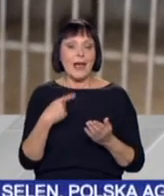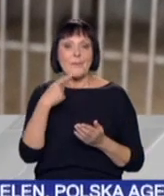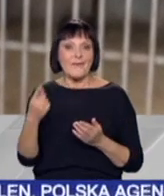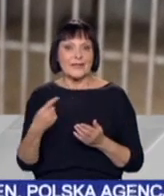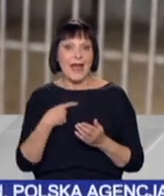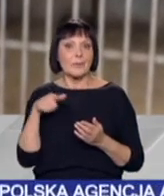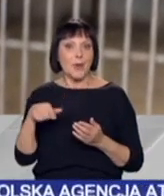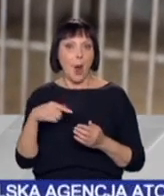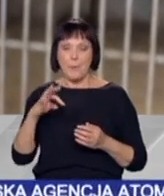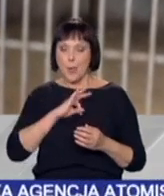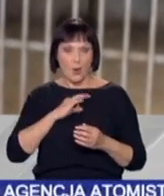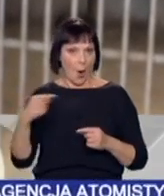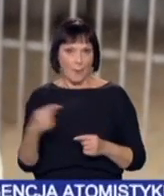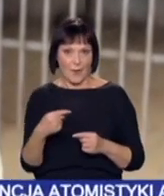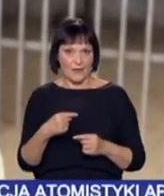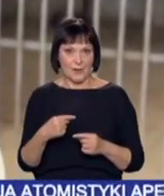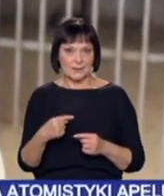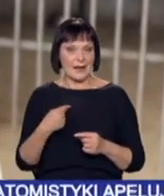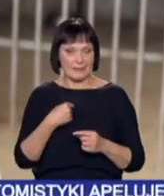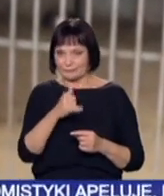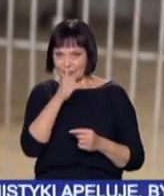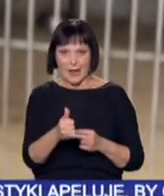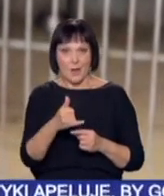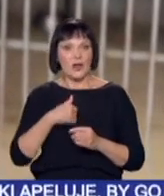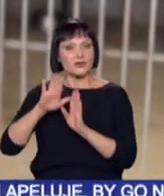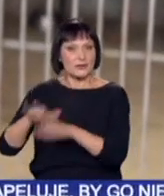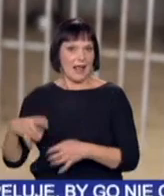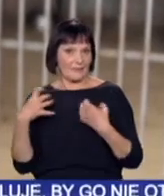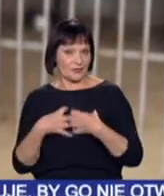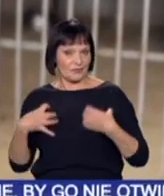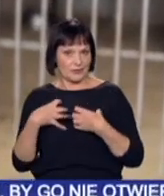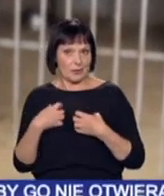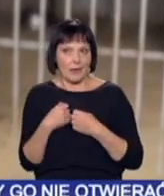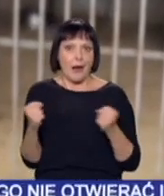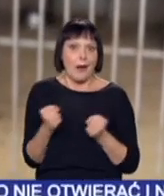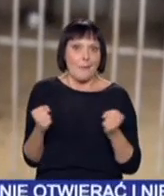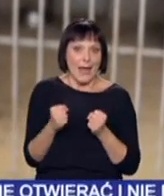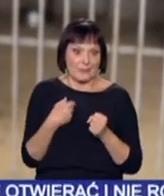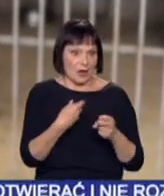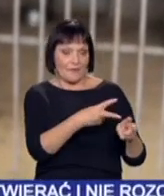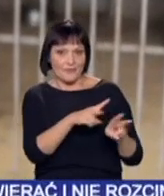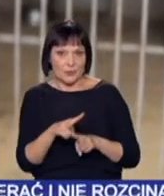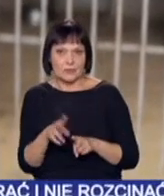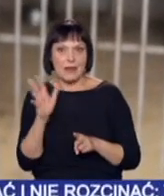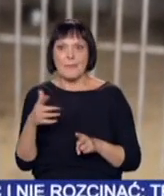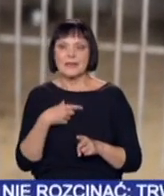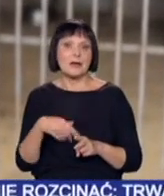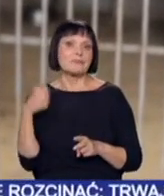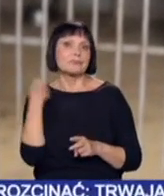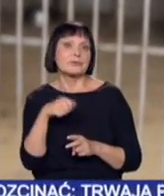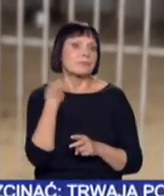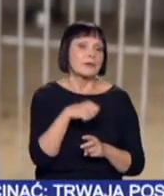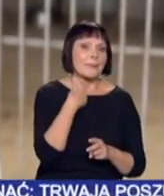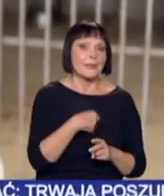Powiedziałam mu, to jest mój obowiązek, ja po prostu nie mogę ich zostawić. Bałam się, że jak tu wrócę, to zostanę trupy ludzi i